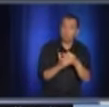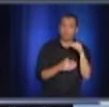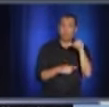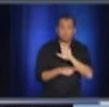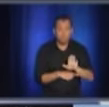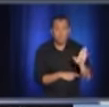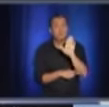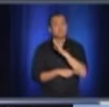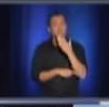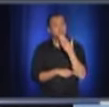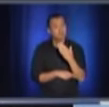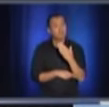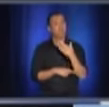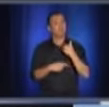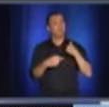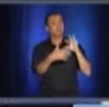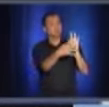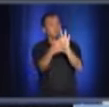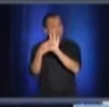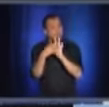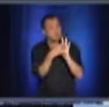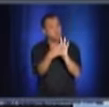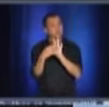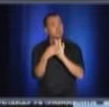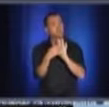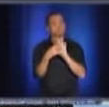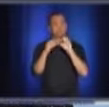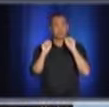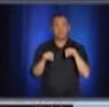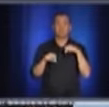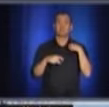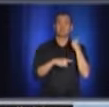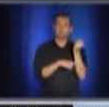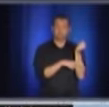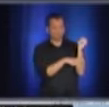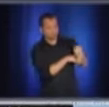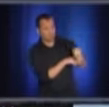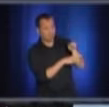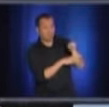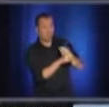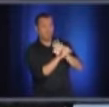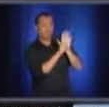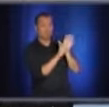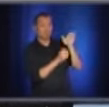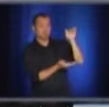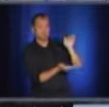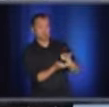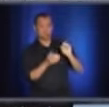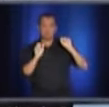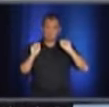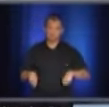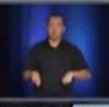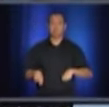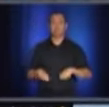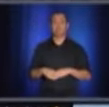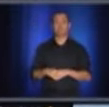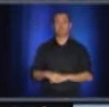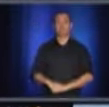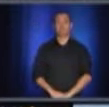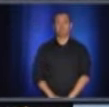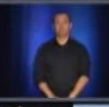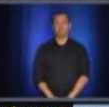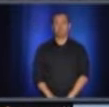concitoyennes des efforts consacrés. Nous allons gagner cette bataille ensemble. ... à la période de questions en français.